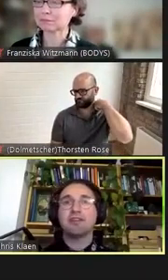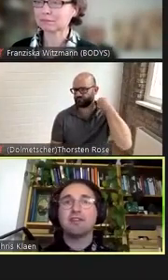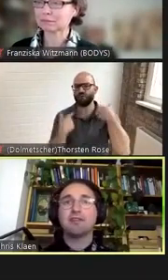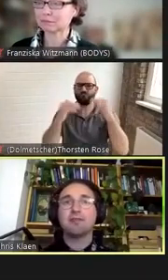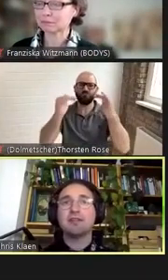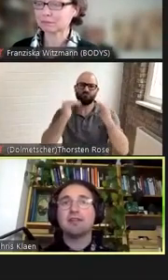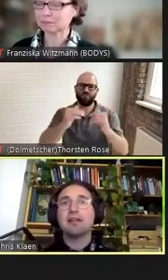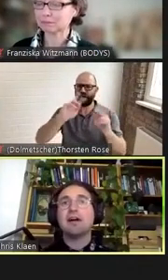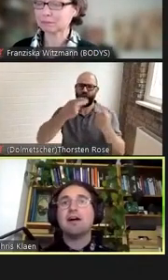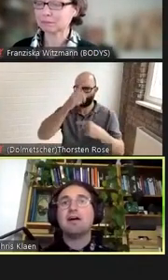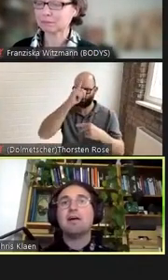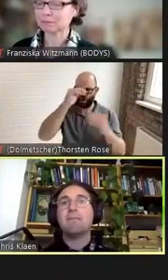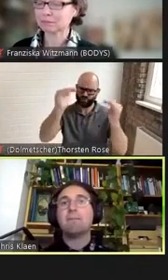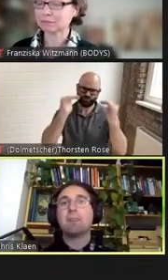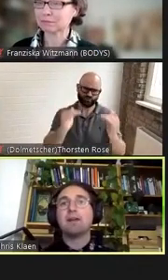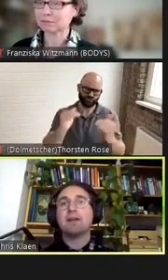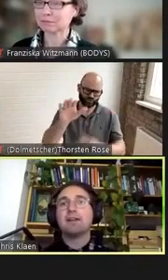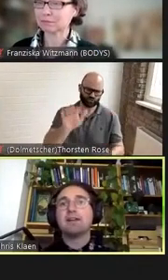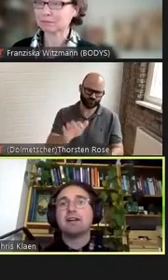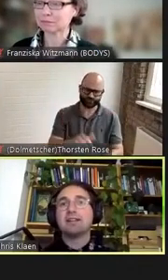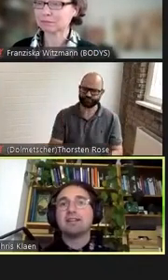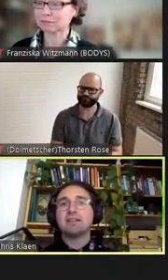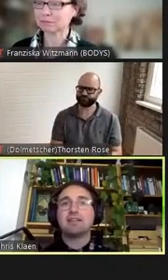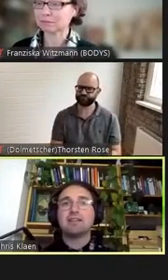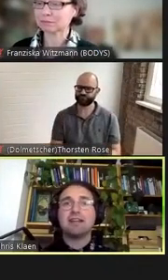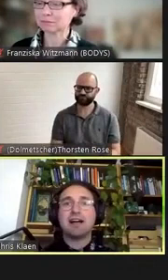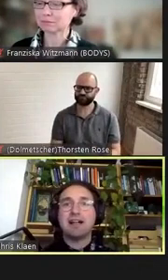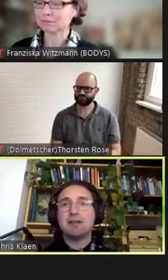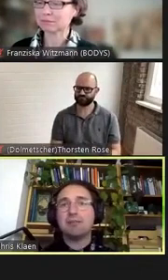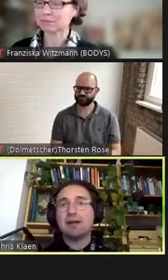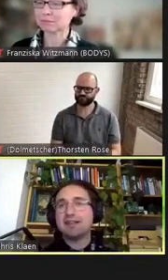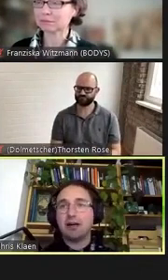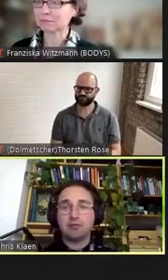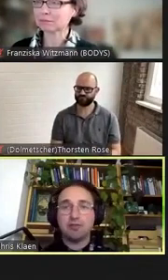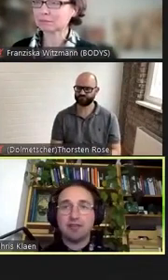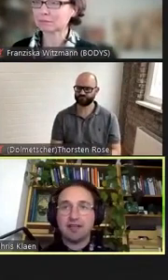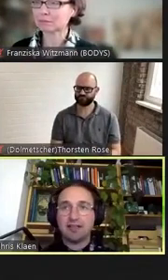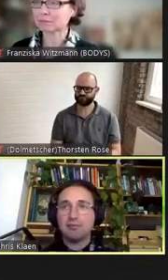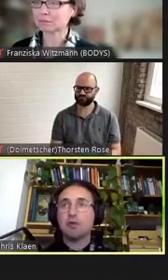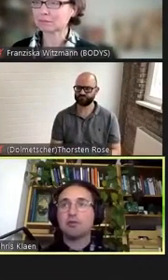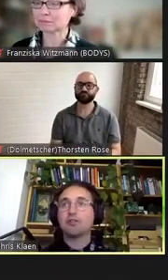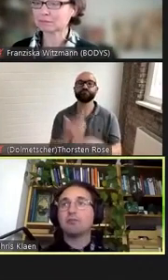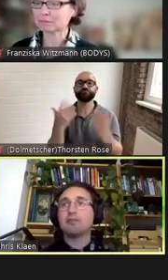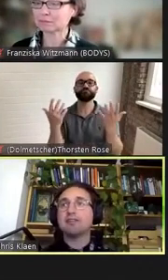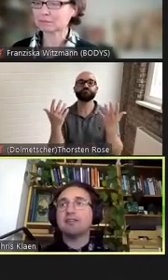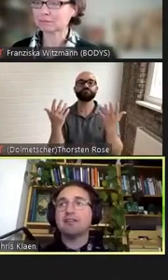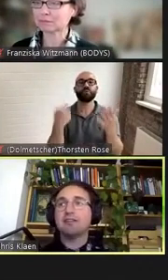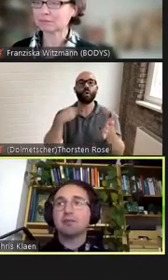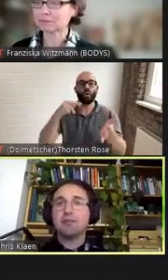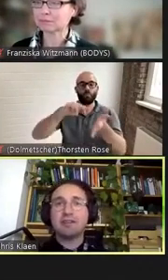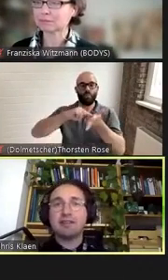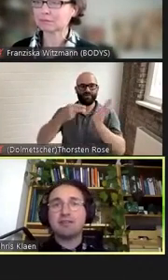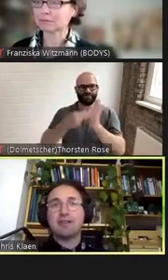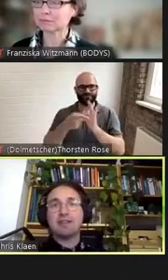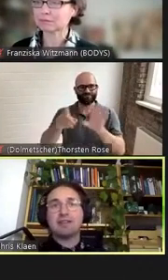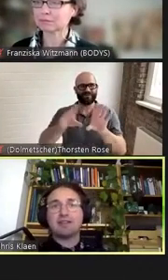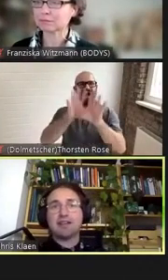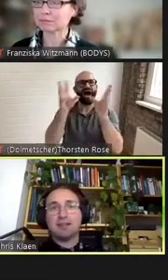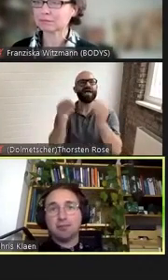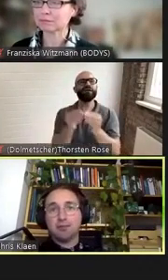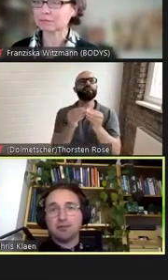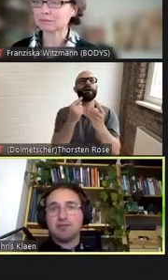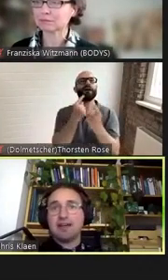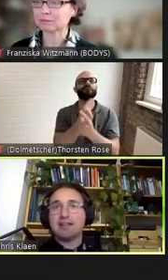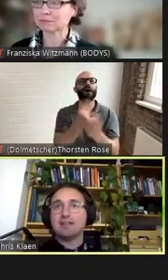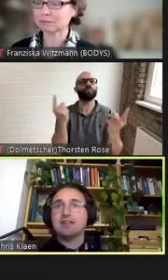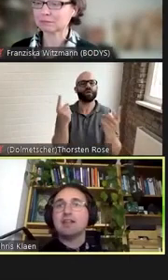die deutsche Übersetzung da heißt es die allgemeinste Aussage über unsere Politik zum gegenwärtigen